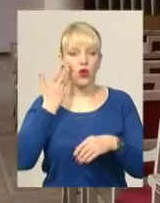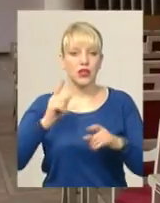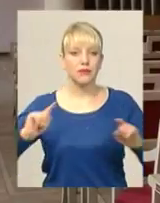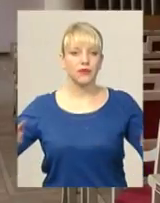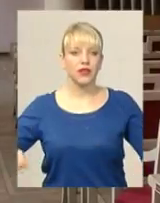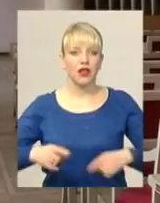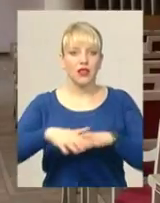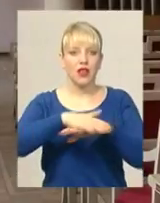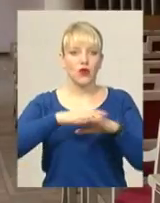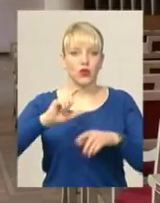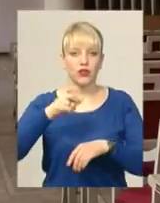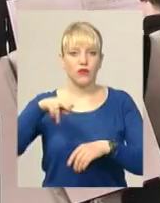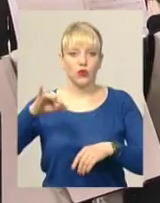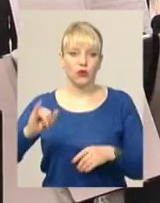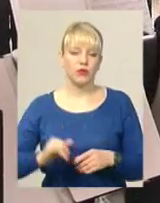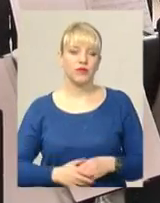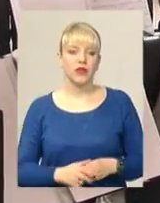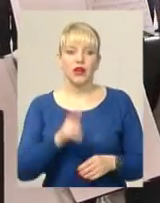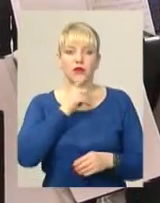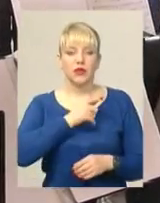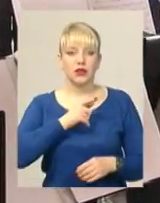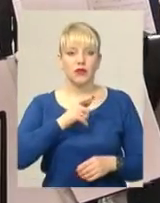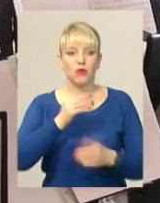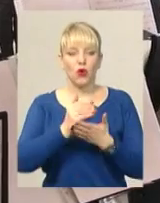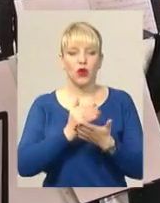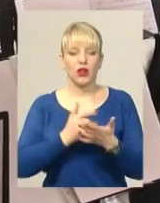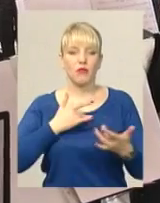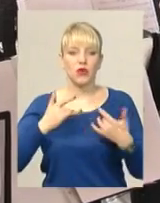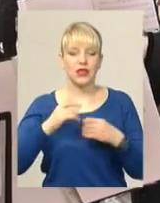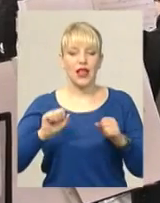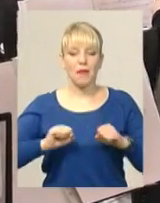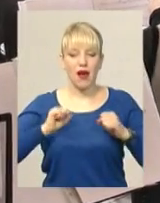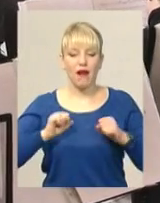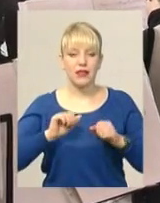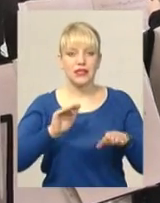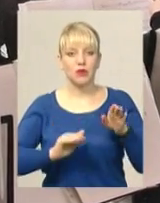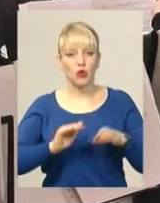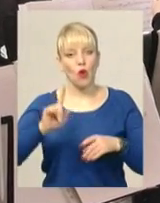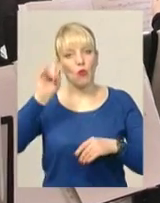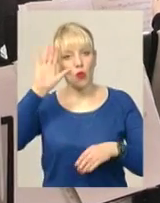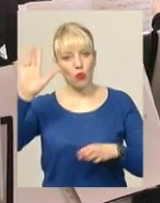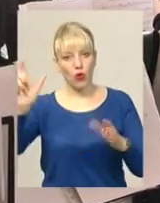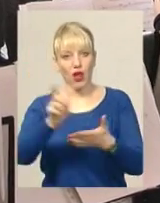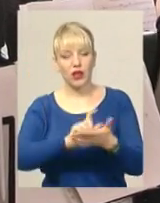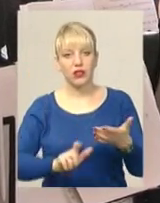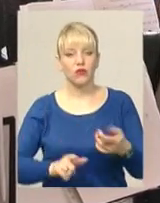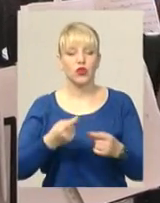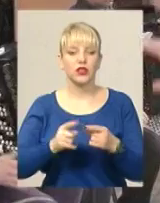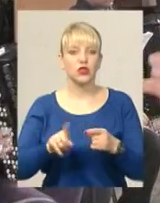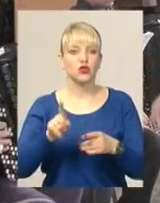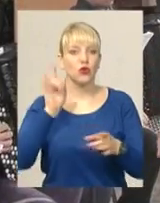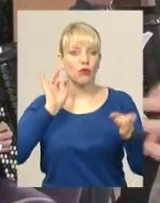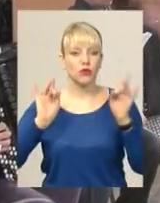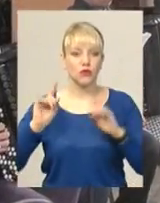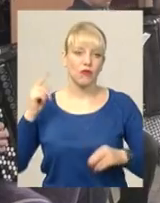сьогодні знаємо, і зароджувалися вони саме з мистецтва. У програмі концерту намагалися збалансувати як популярні твори, так і ті, що прозвучать або вперше,